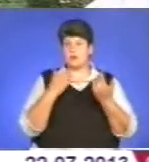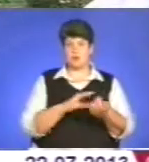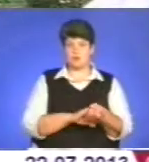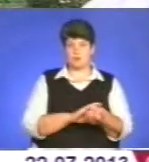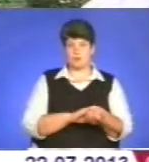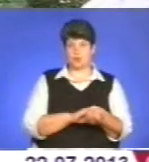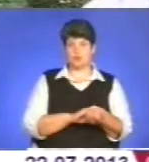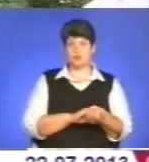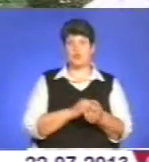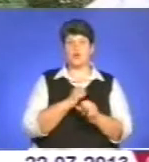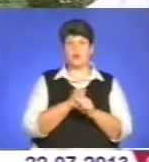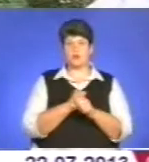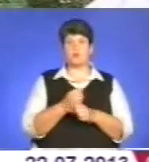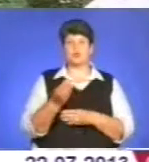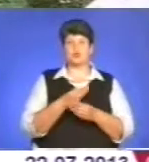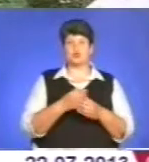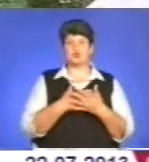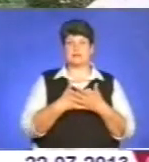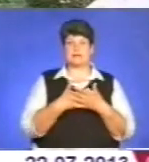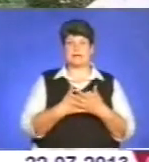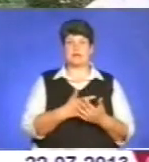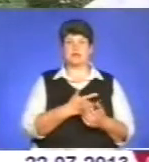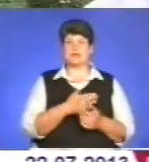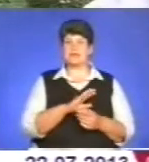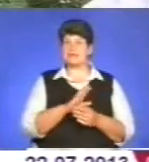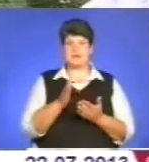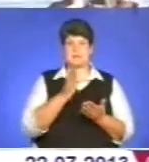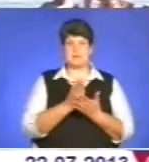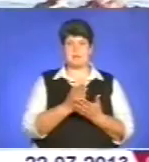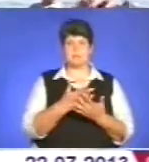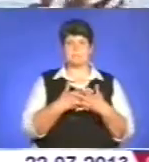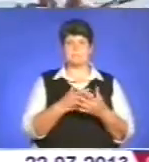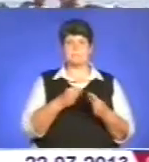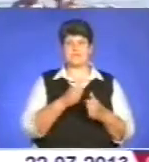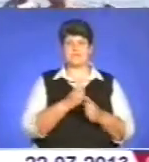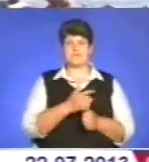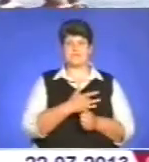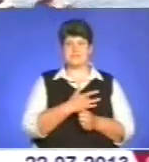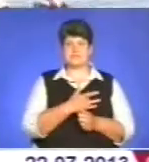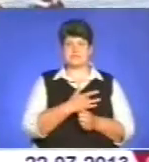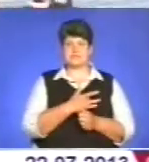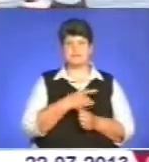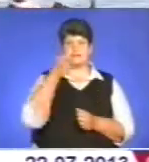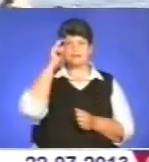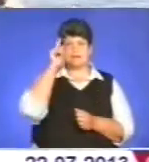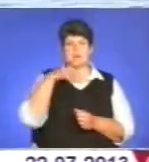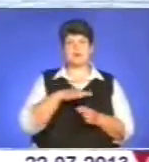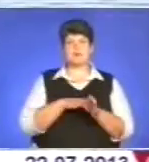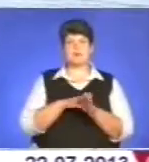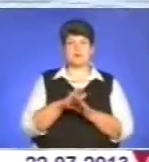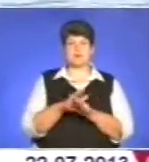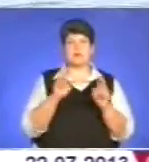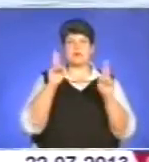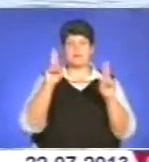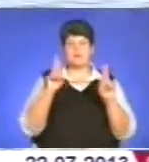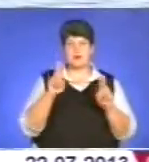паралельно робимо штучне дихання, не приймаємо серця. Знання та виконання елементарних правил поведінки на водних